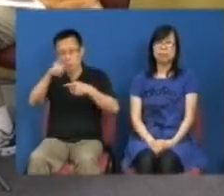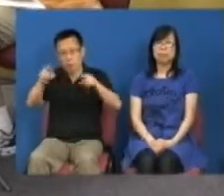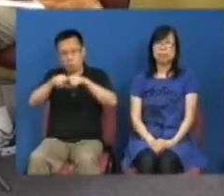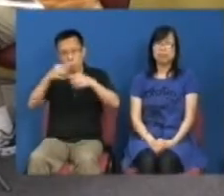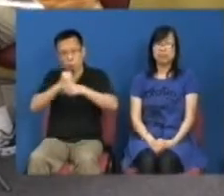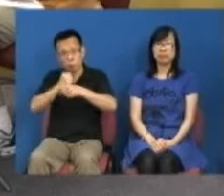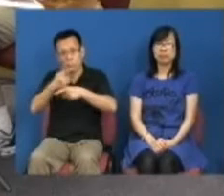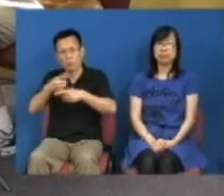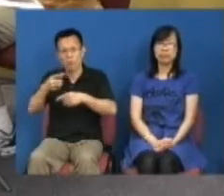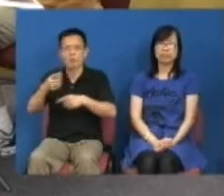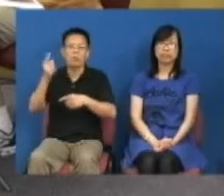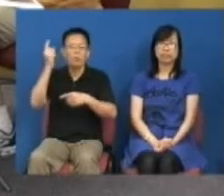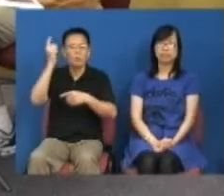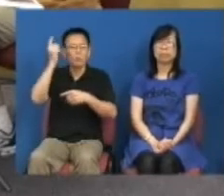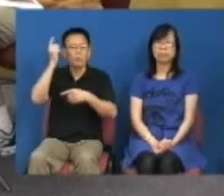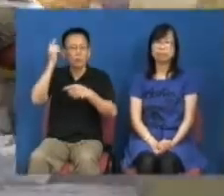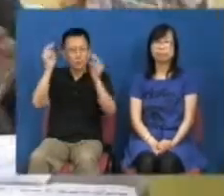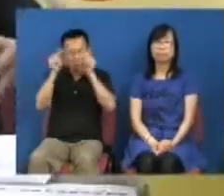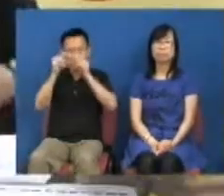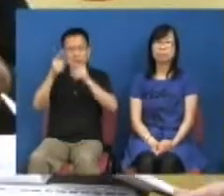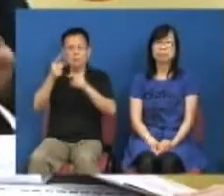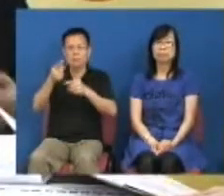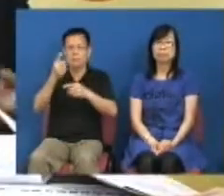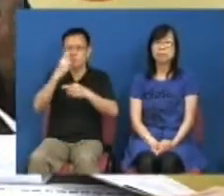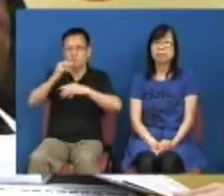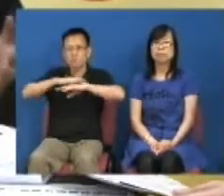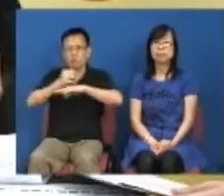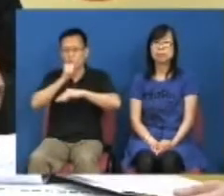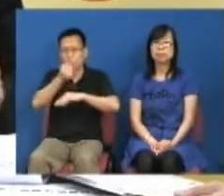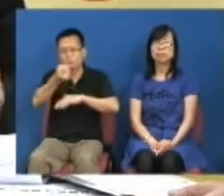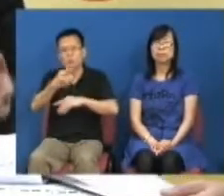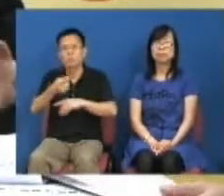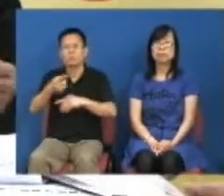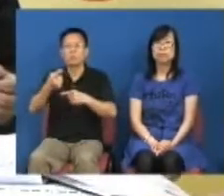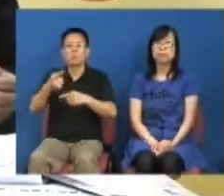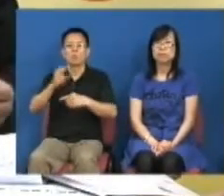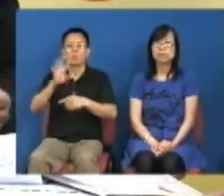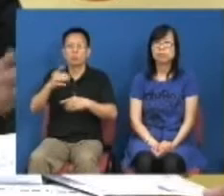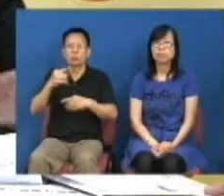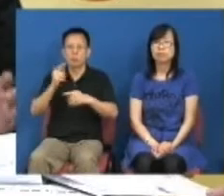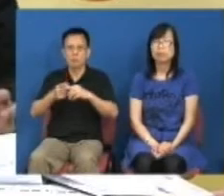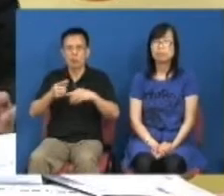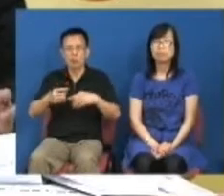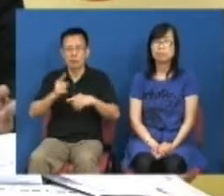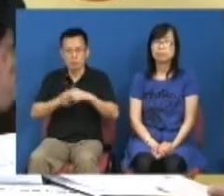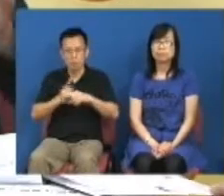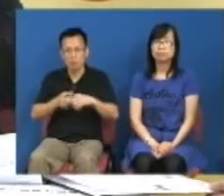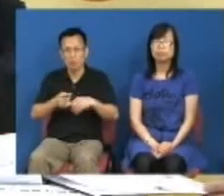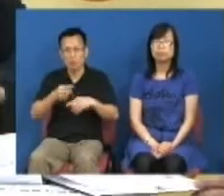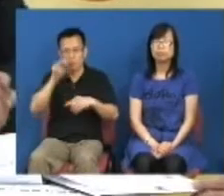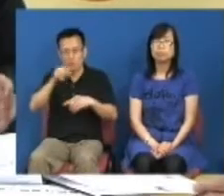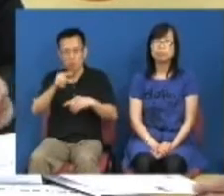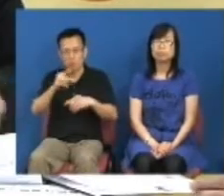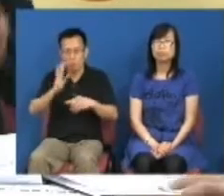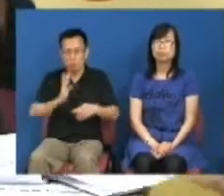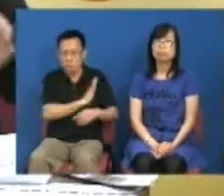认识传媒如何传媒相处和他们分享我说作为老师更加是不要只看某一类